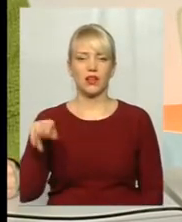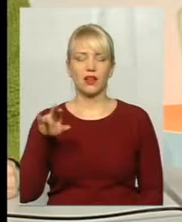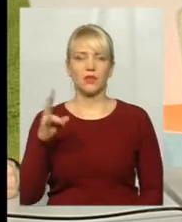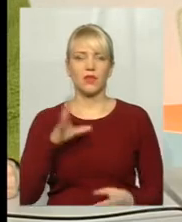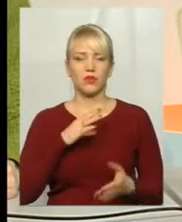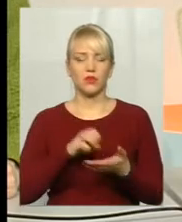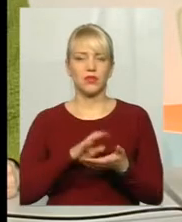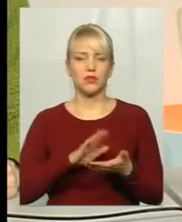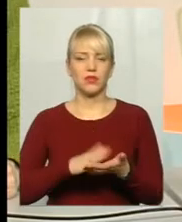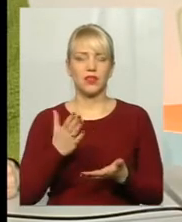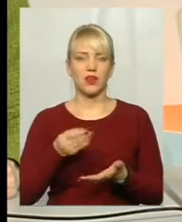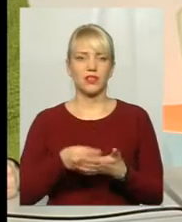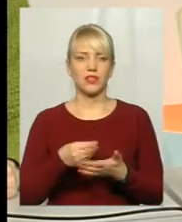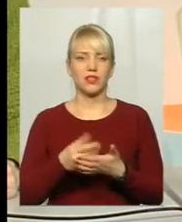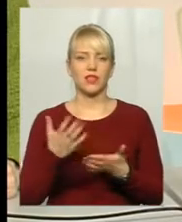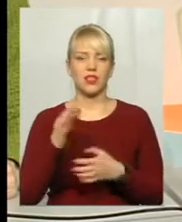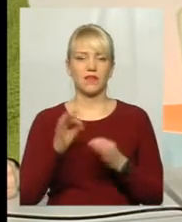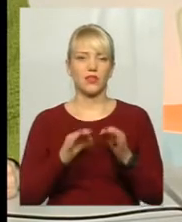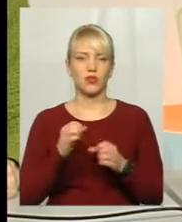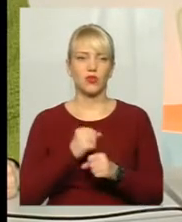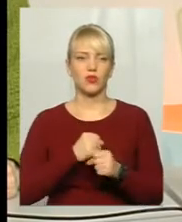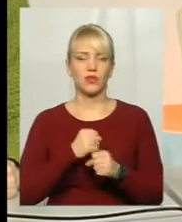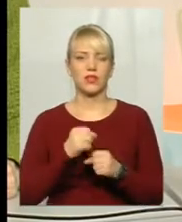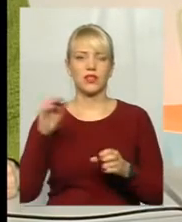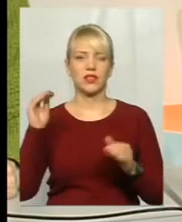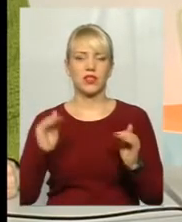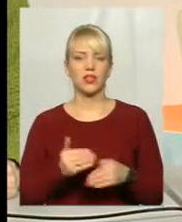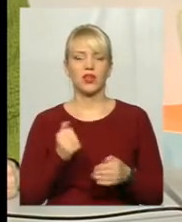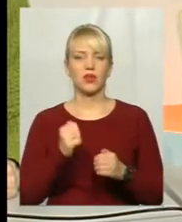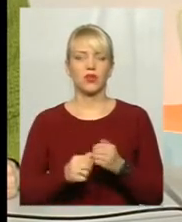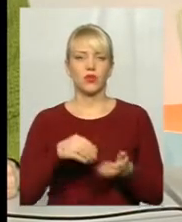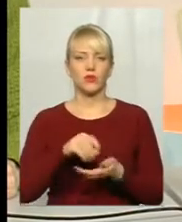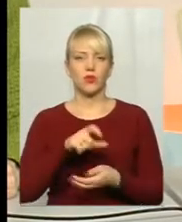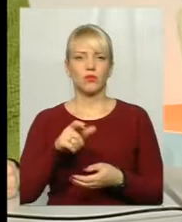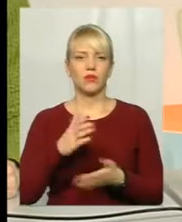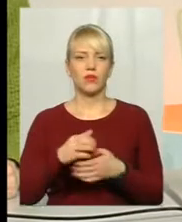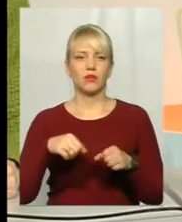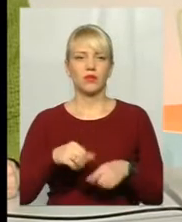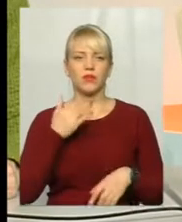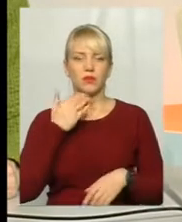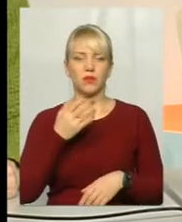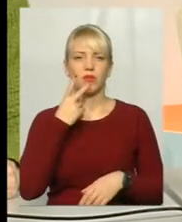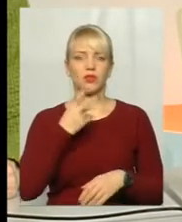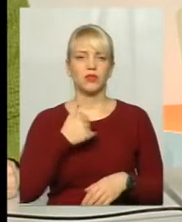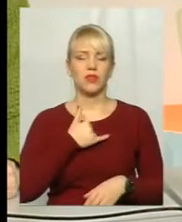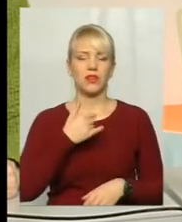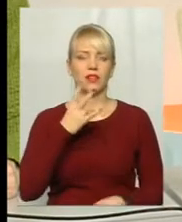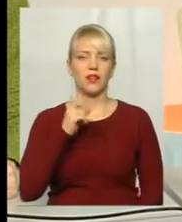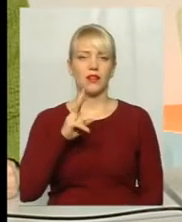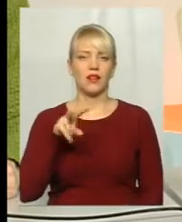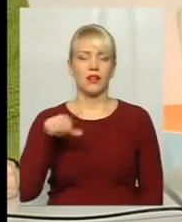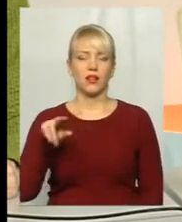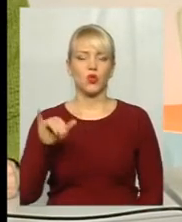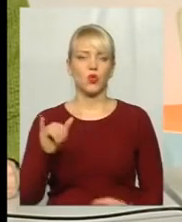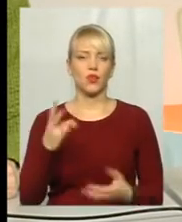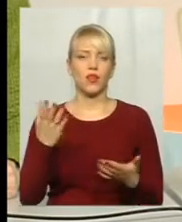ціна і на який відсоток робиться знижка. І кожен покупець має право навіть запитати, покажіть мені таку накладну, по якій отримали товар,